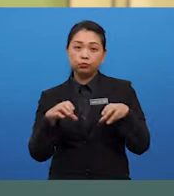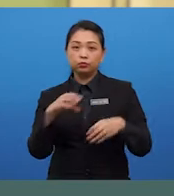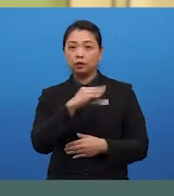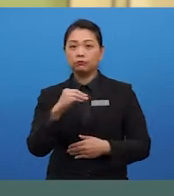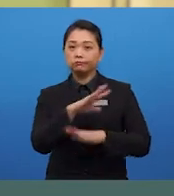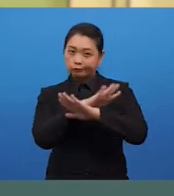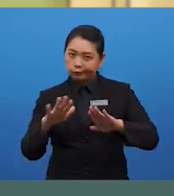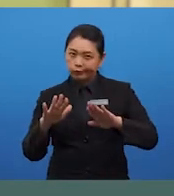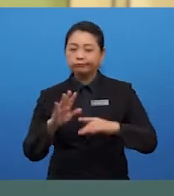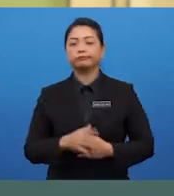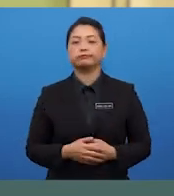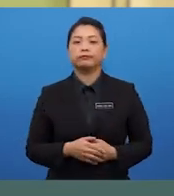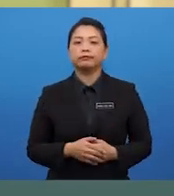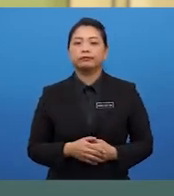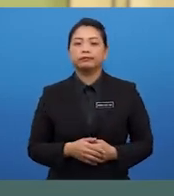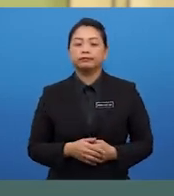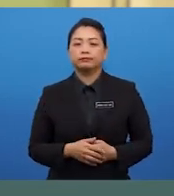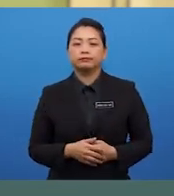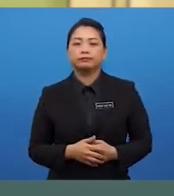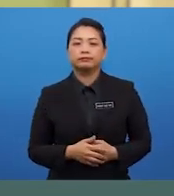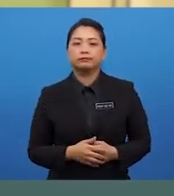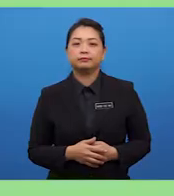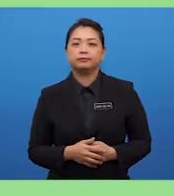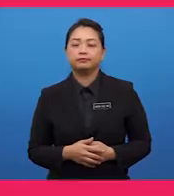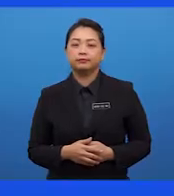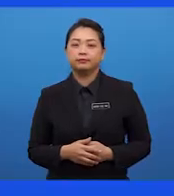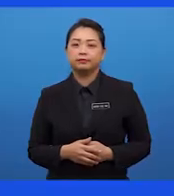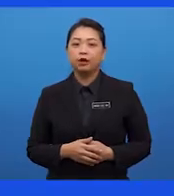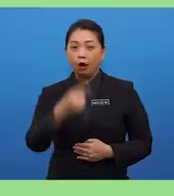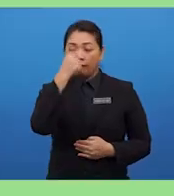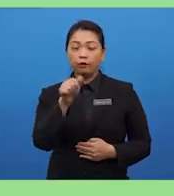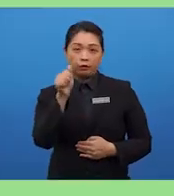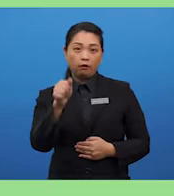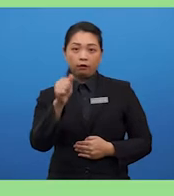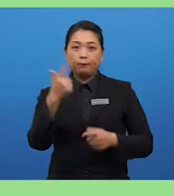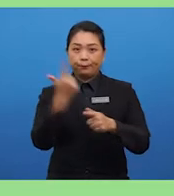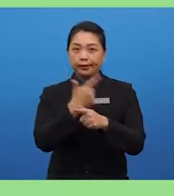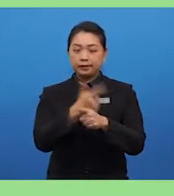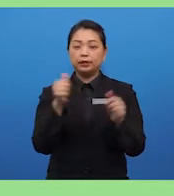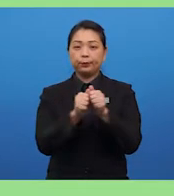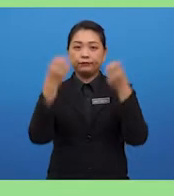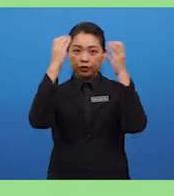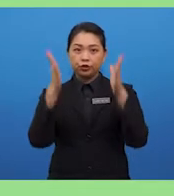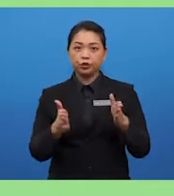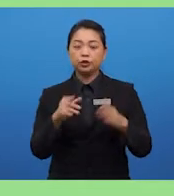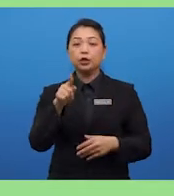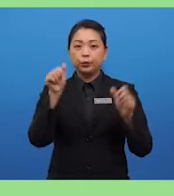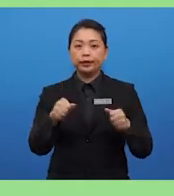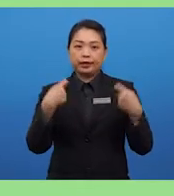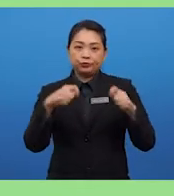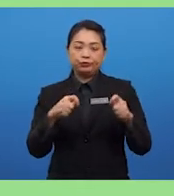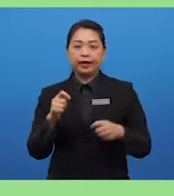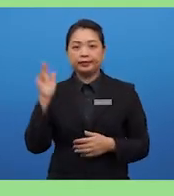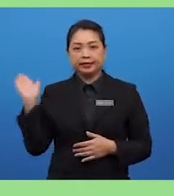don't? What are the things that you shouldn't be doing? Now, for your own practice with your teachers, you can try